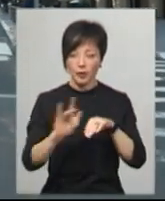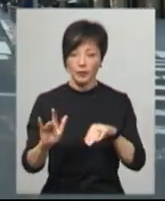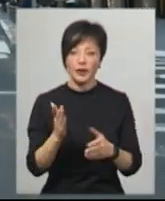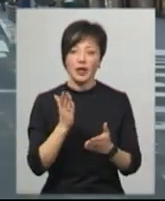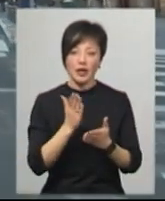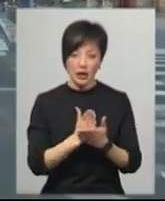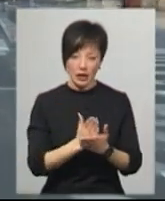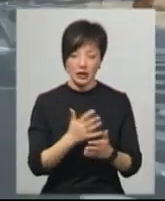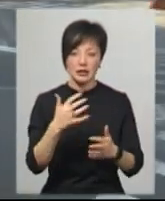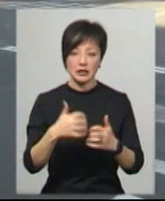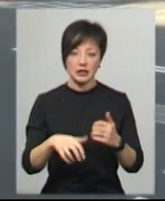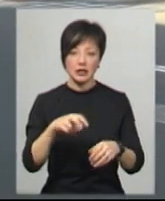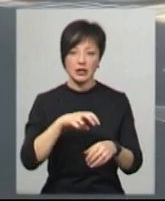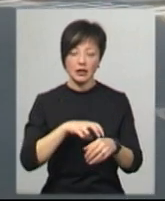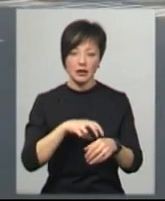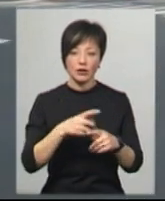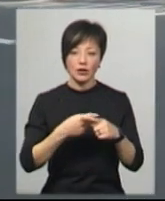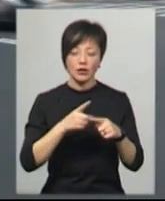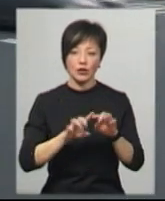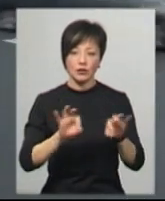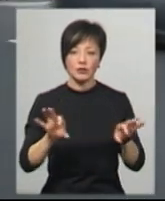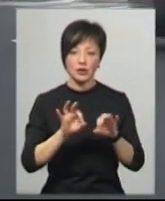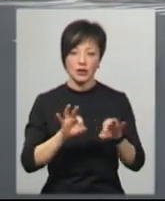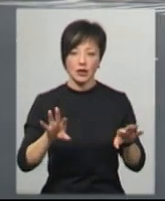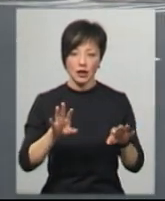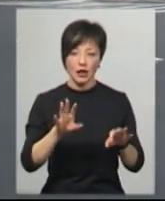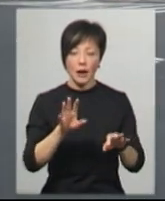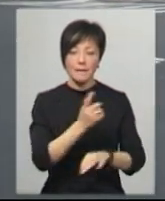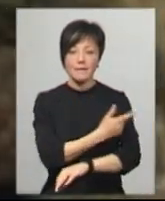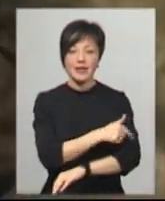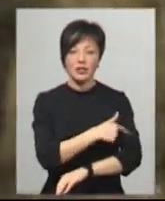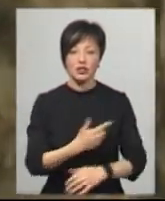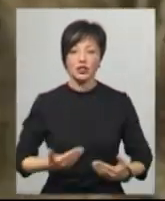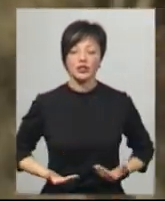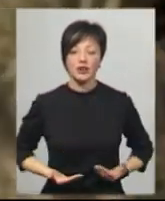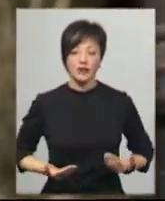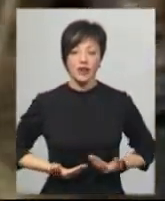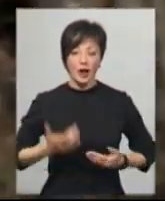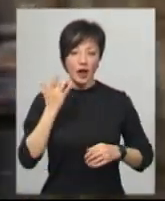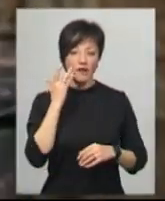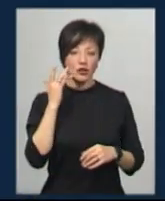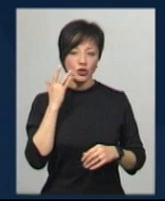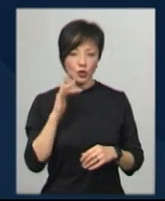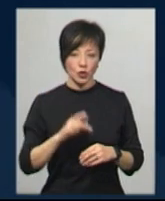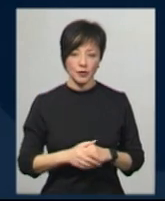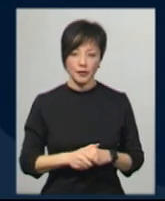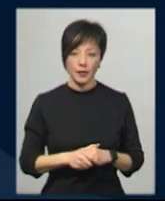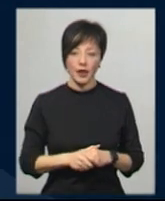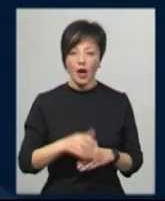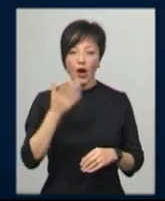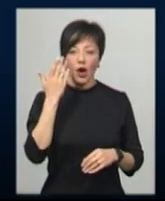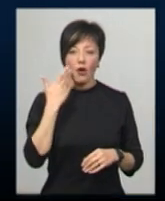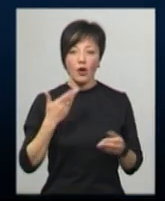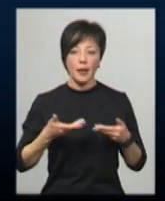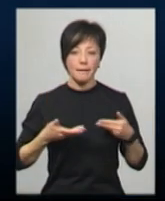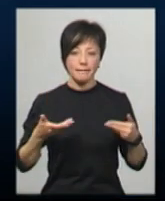серед лікарів. Про це розповіла у своєму відеозверненні ми сестра українського походження, яка живе у Вашингтоні, Христина Рязніченко. Коли ми